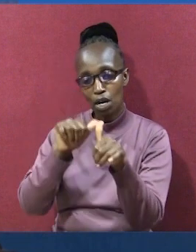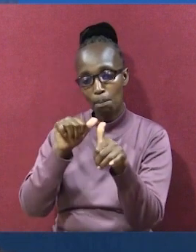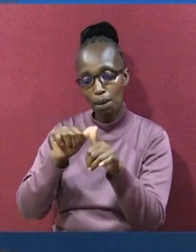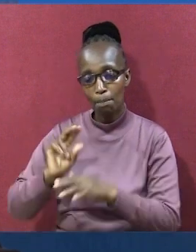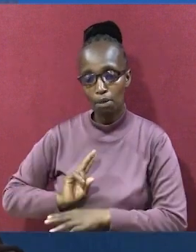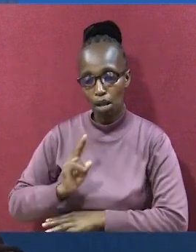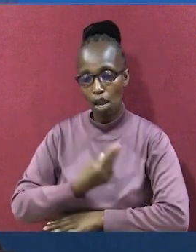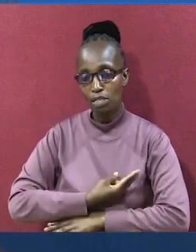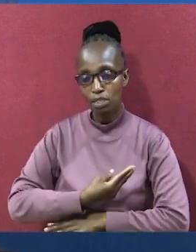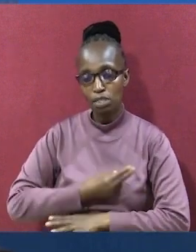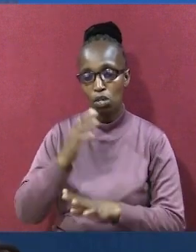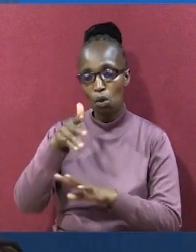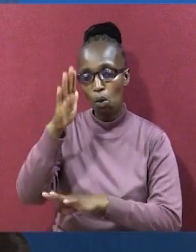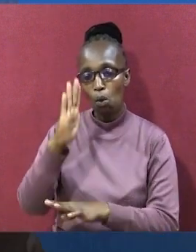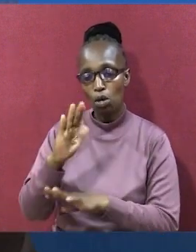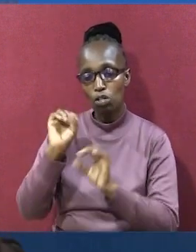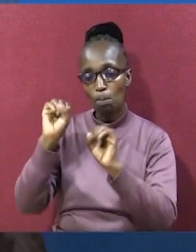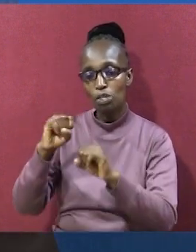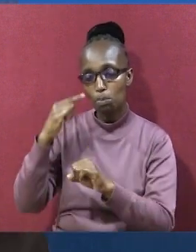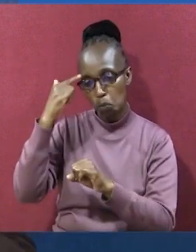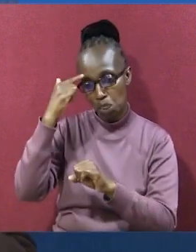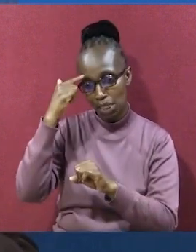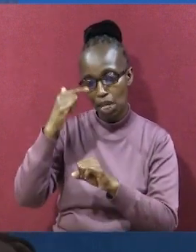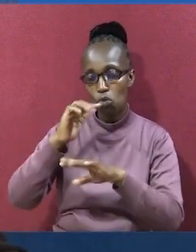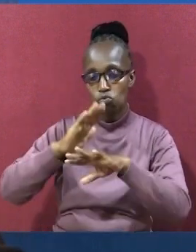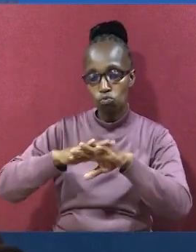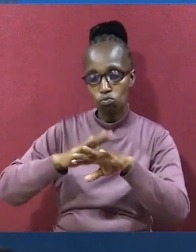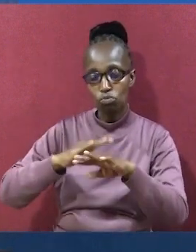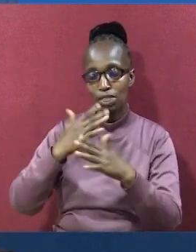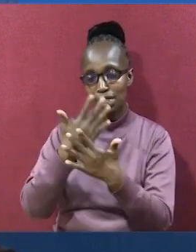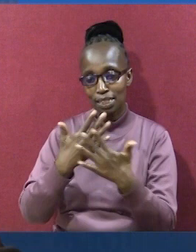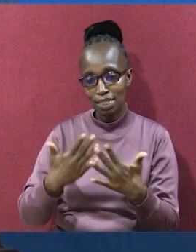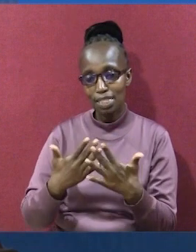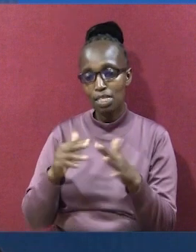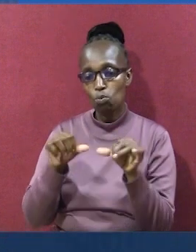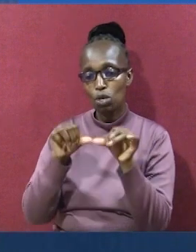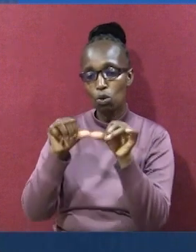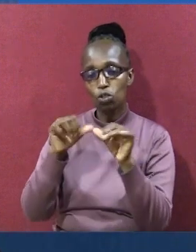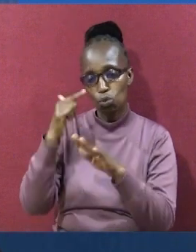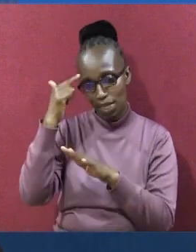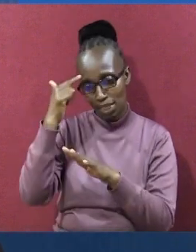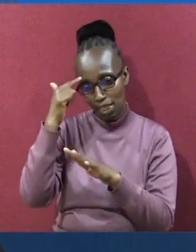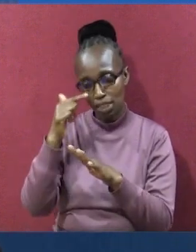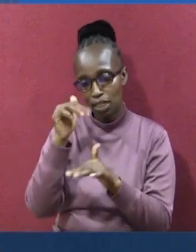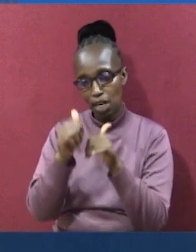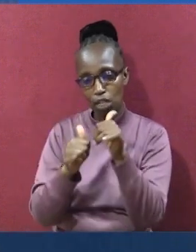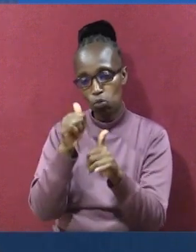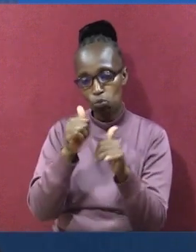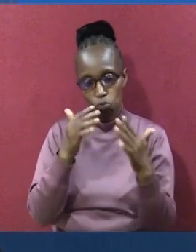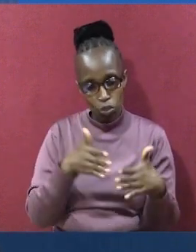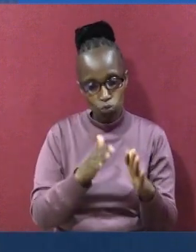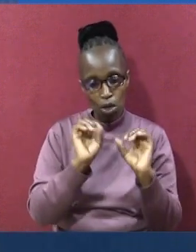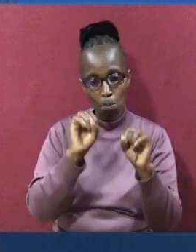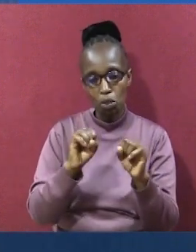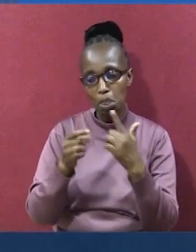mungu anakukumika. Mwenyezi mungu anakufikiria mema. Anaendelea na kufikiria ninjizingani.